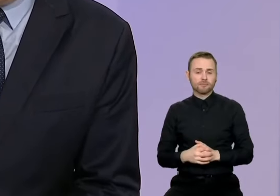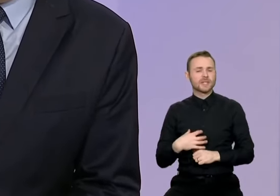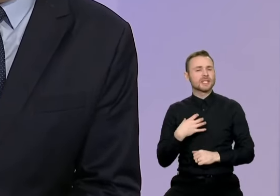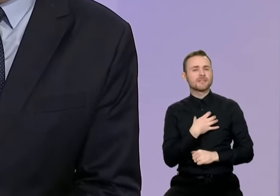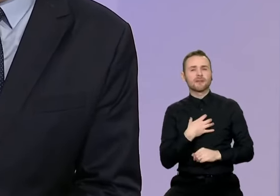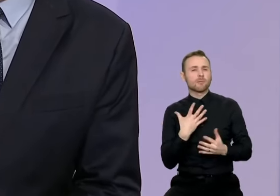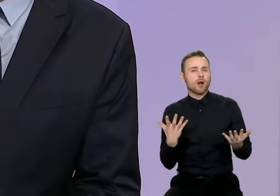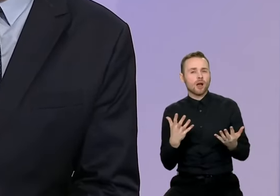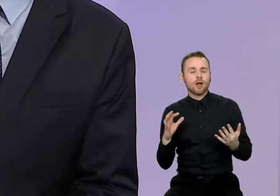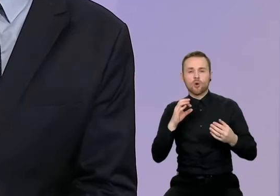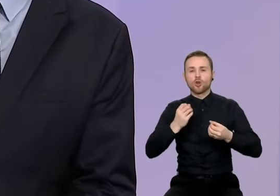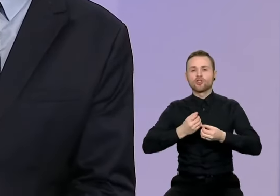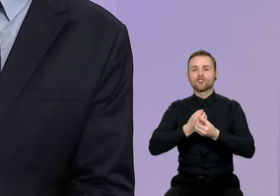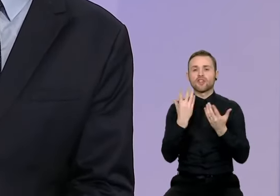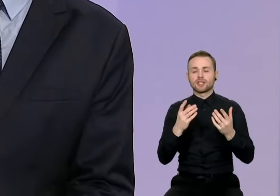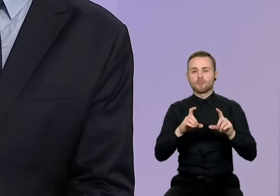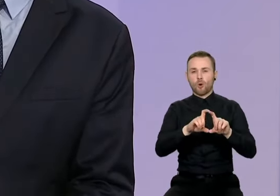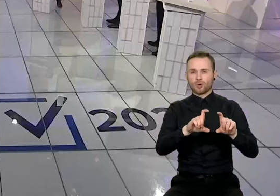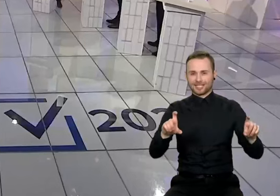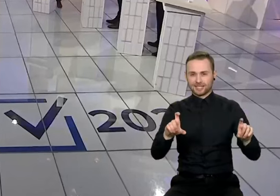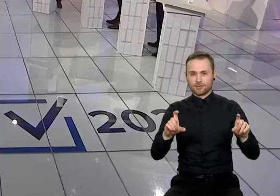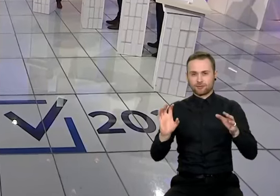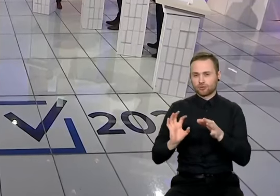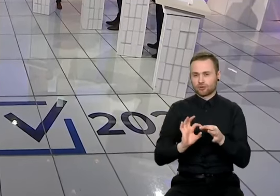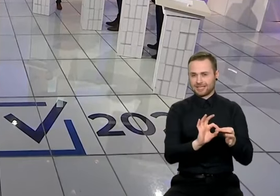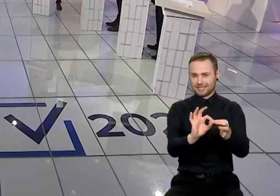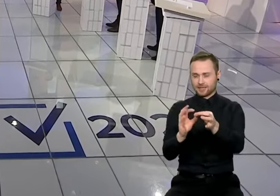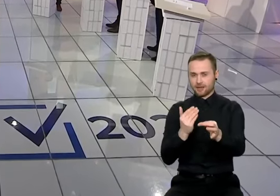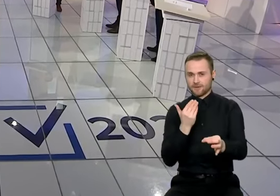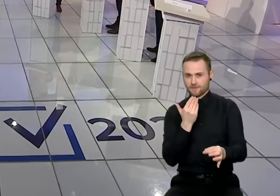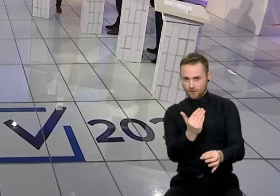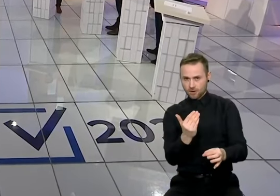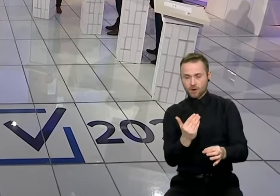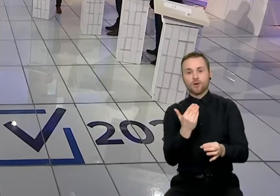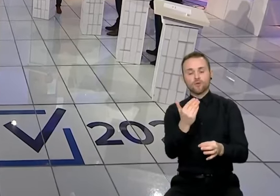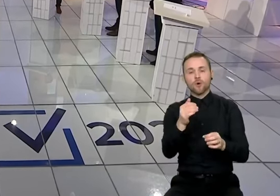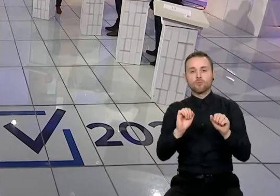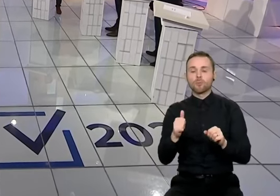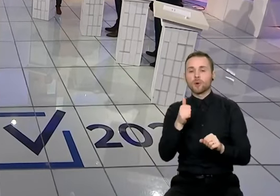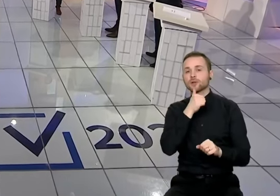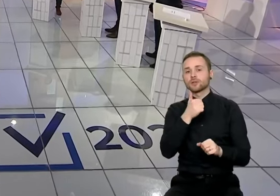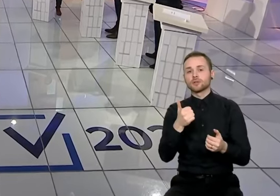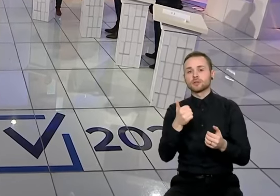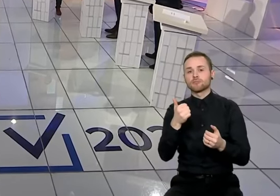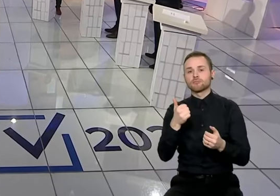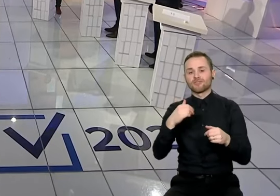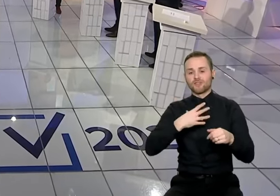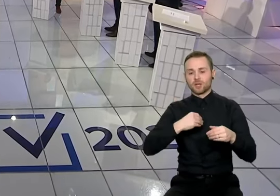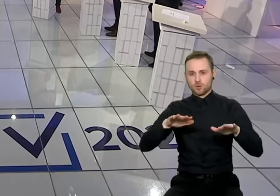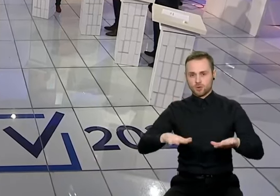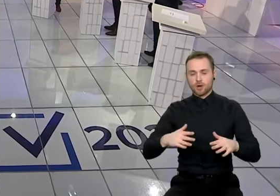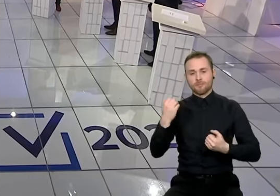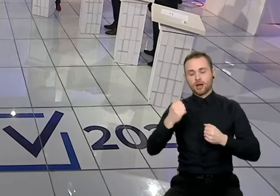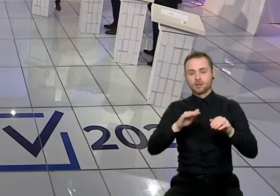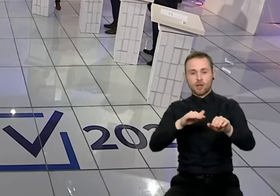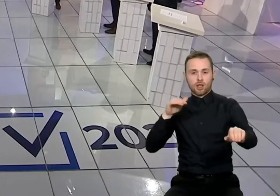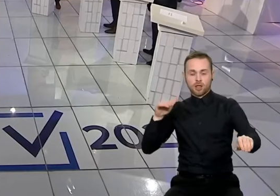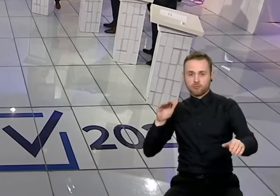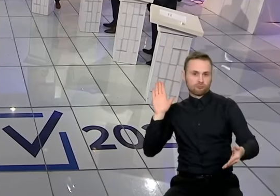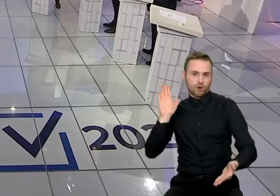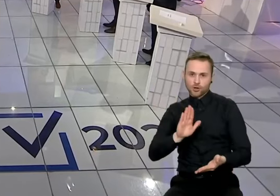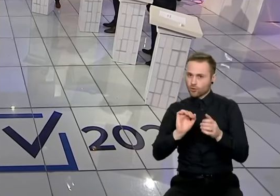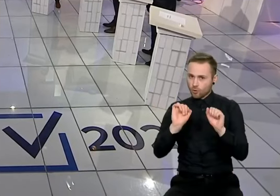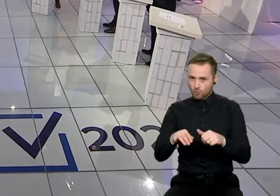yra švietimo įstaigų tinklas, yra pagrindinė priemonė, kaip sumažinti spūstis Vilniuje. Nes susizietimo paslaugos, kai dar taip